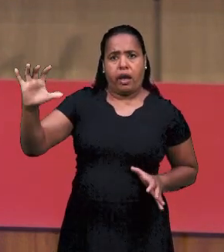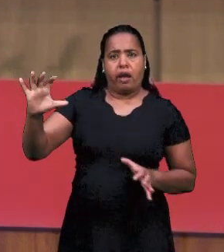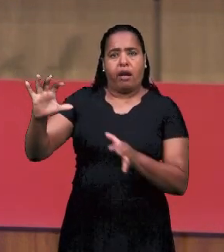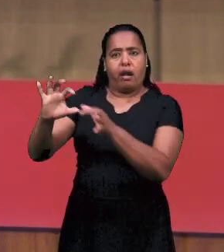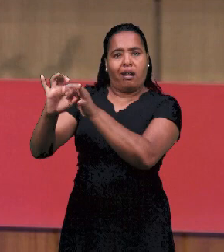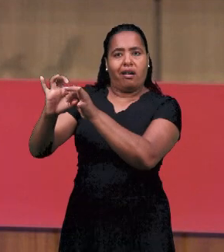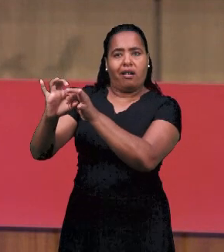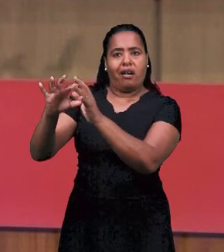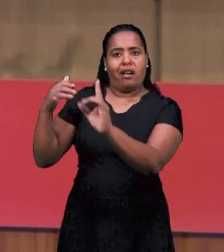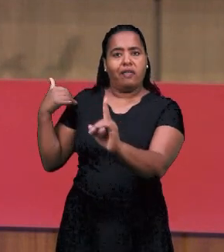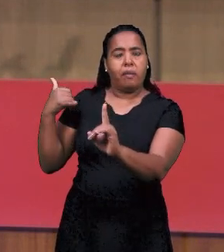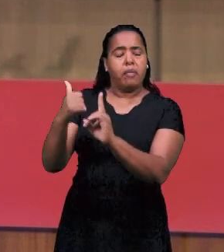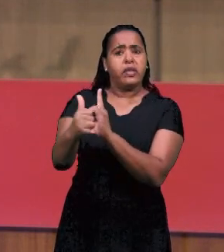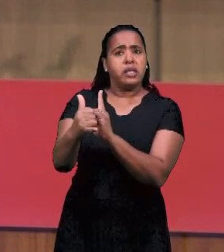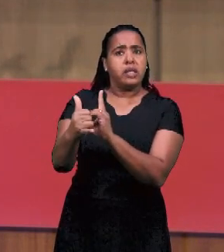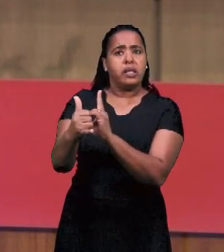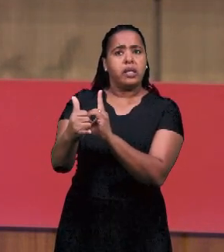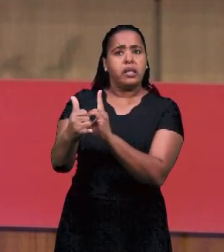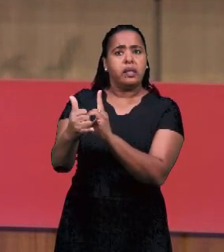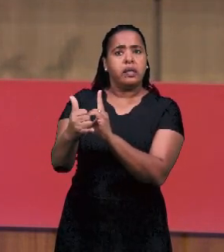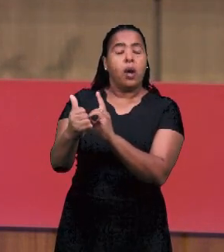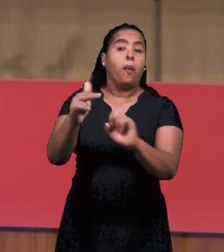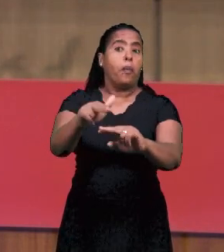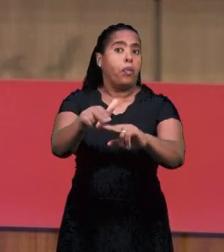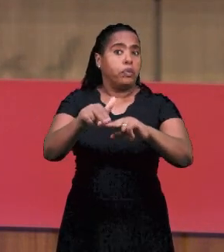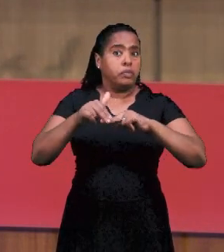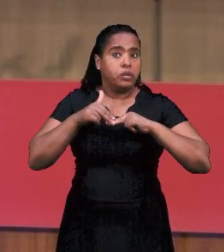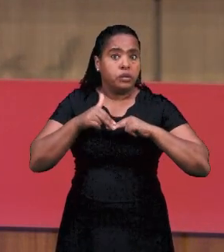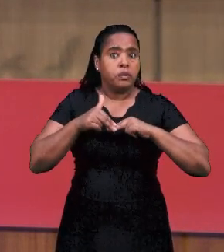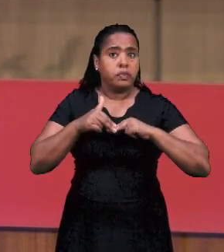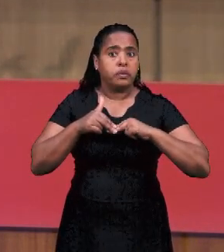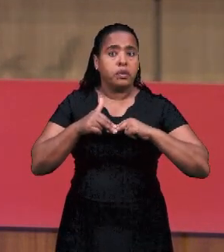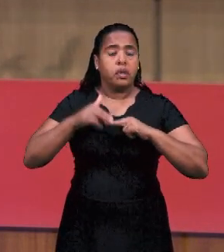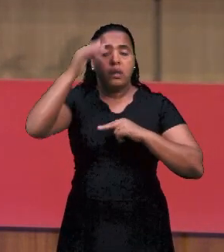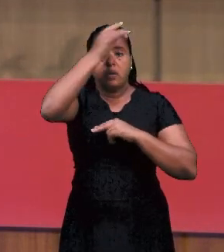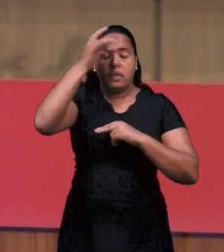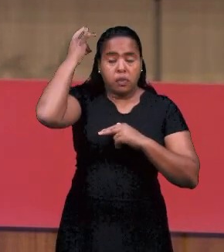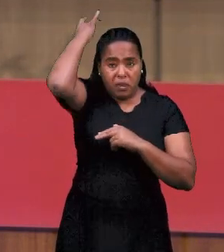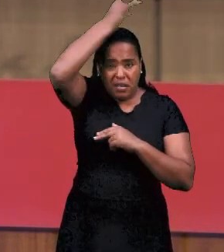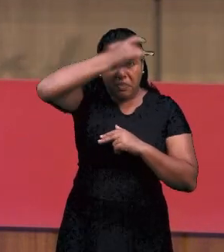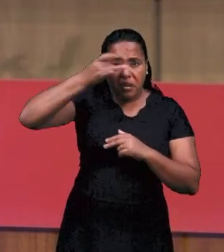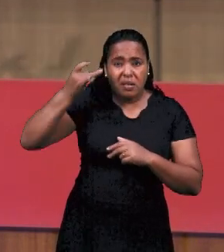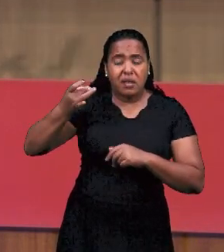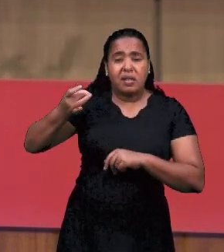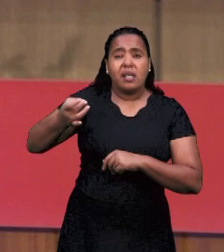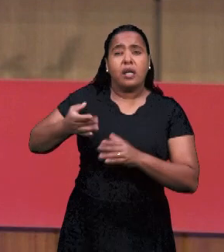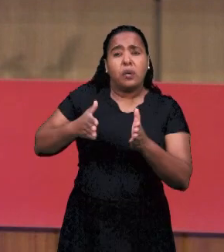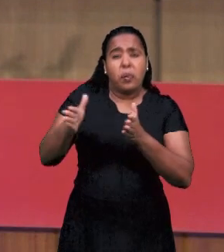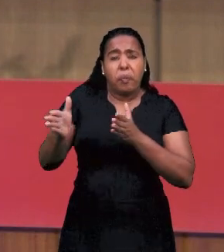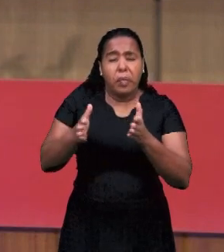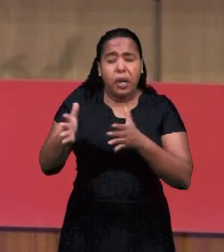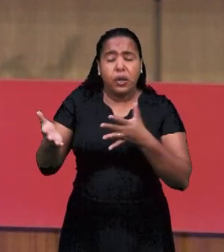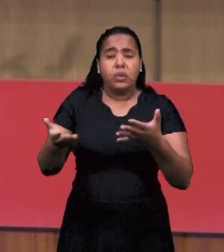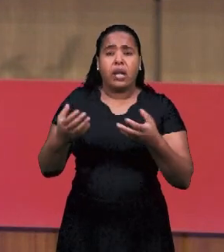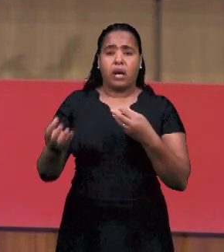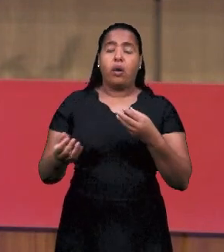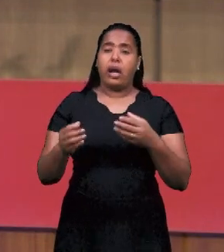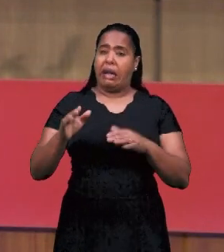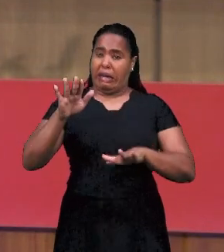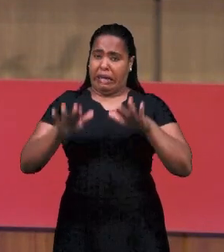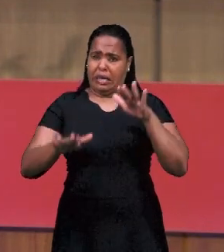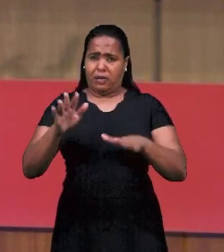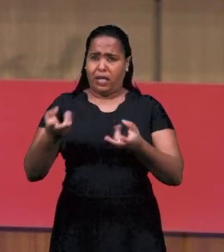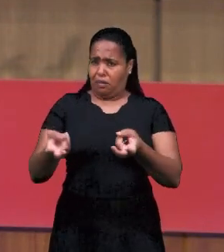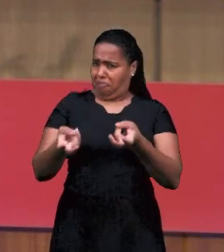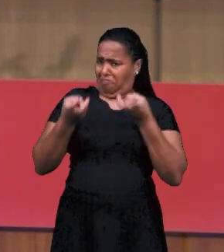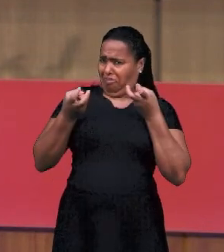призвание веры, оно связано с пророческим. Поэтому Дух